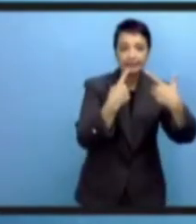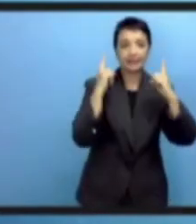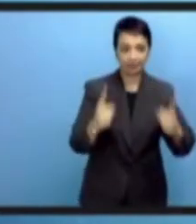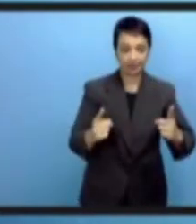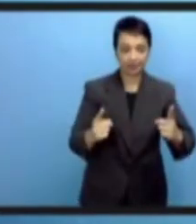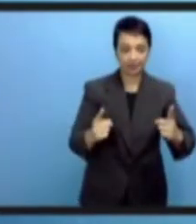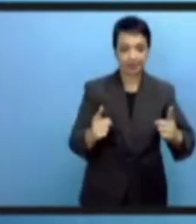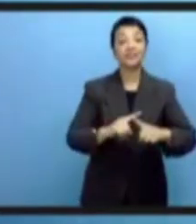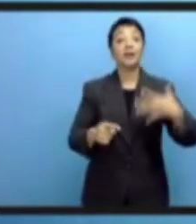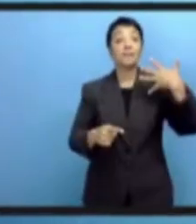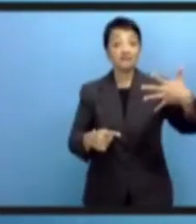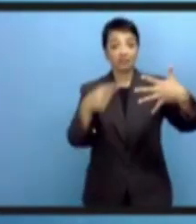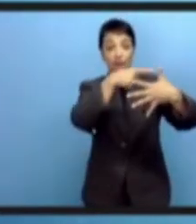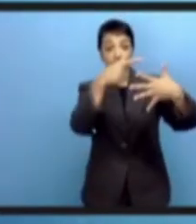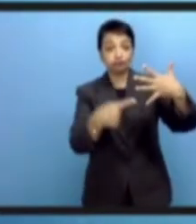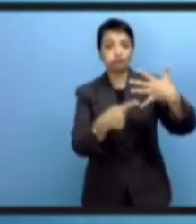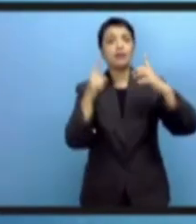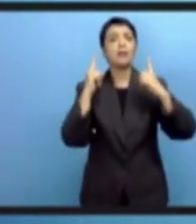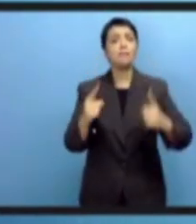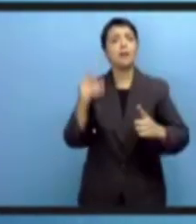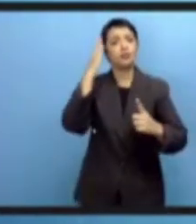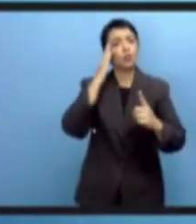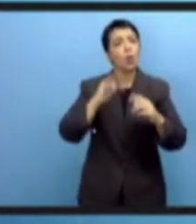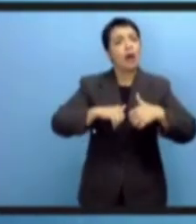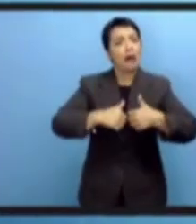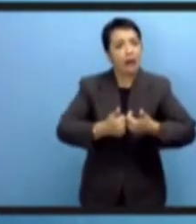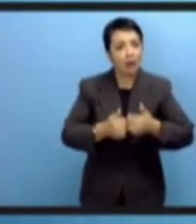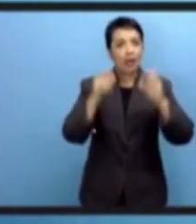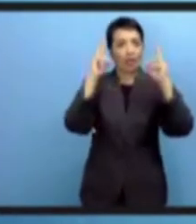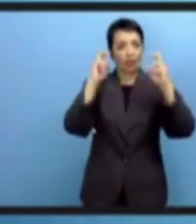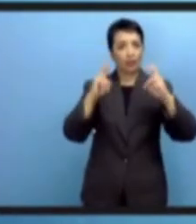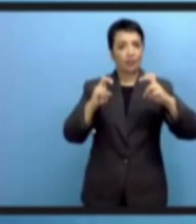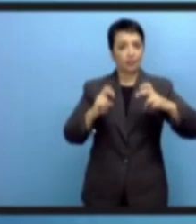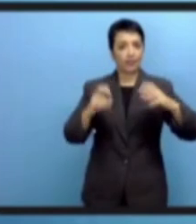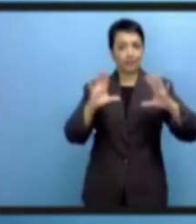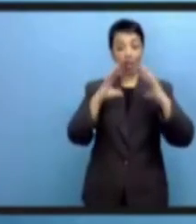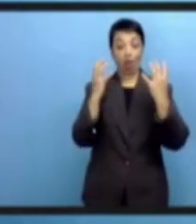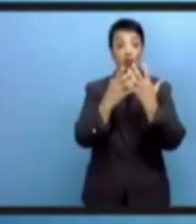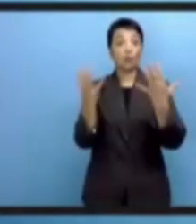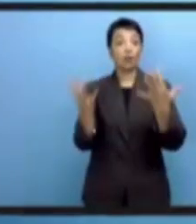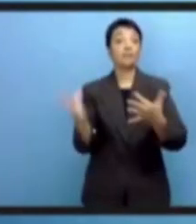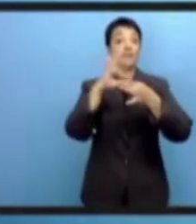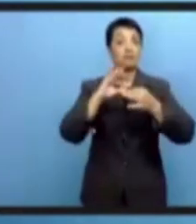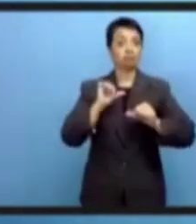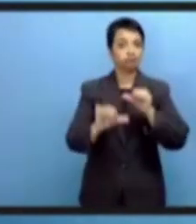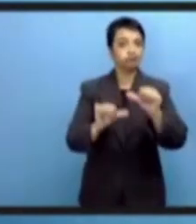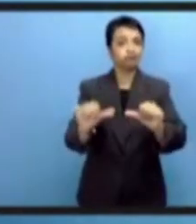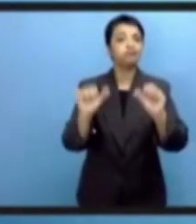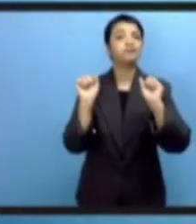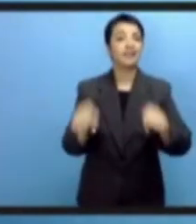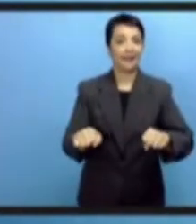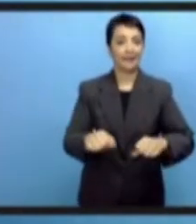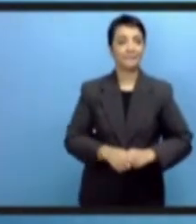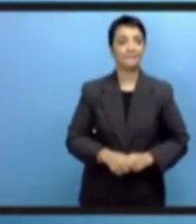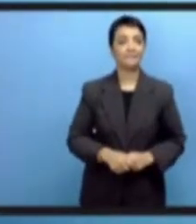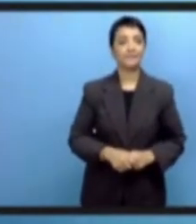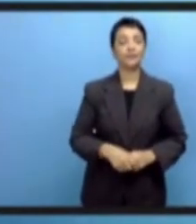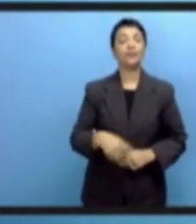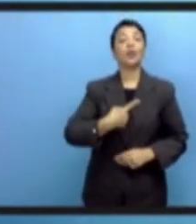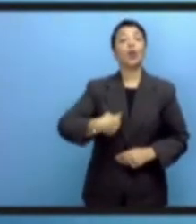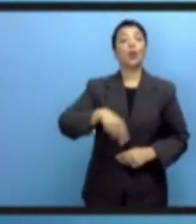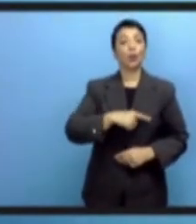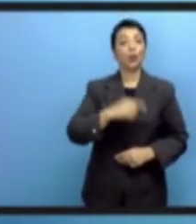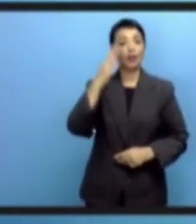форуме, у нас пять тем повестки дня. И вот они как раз отражают